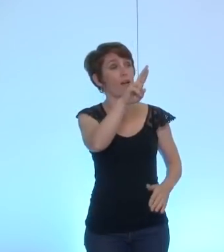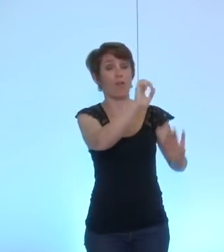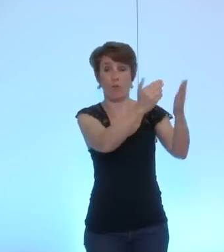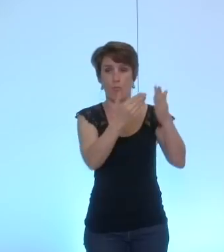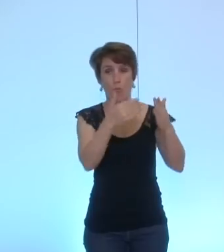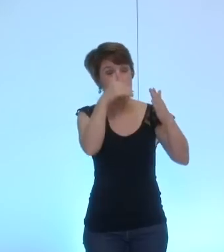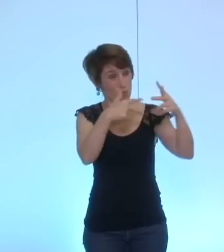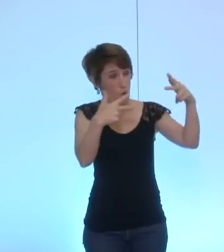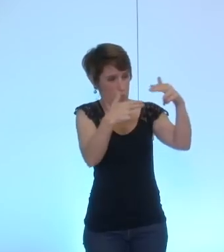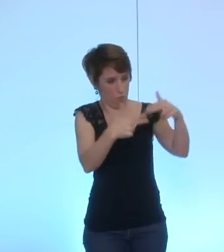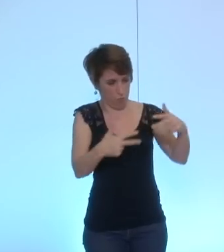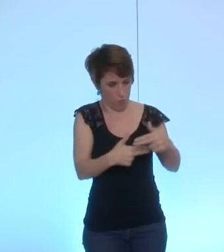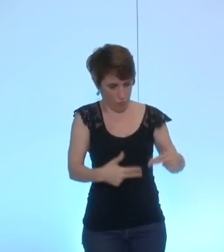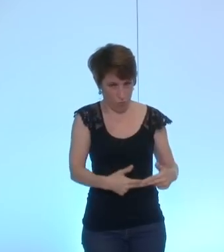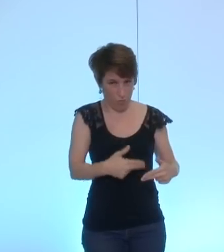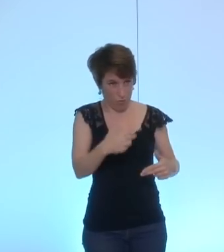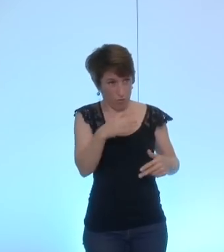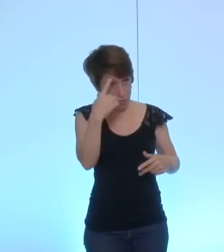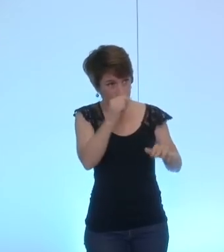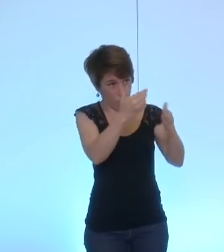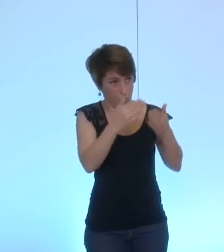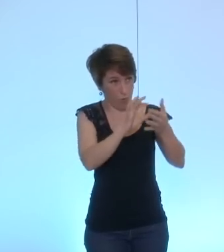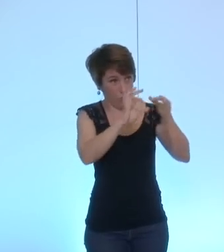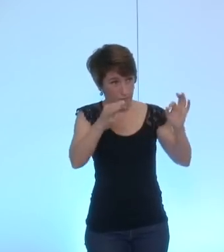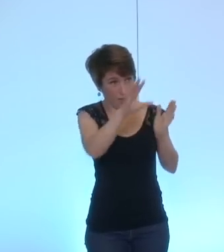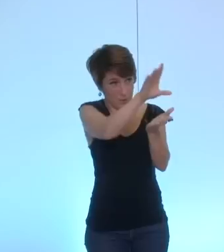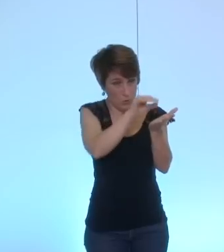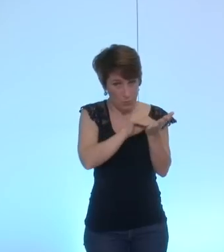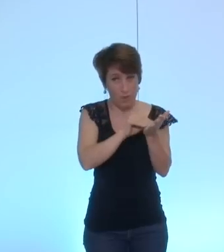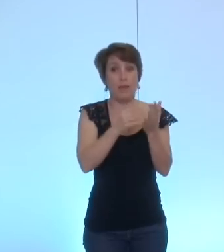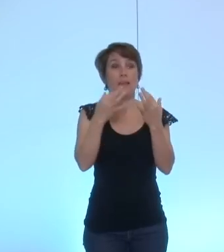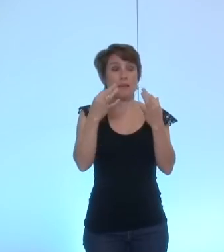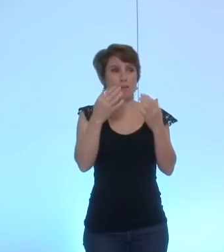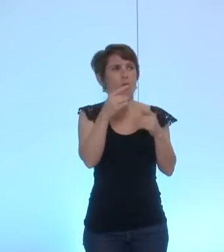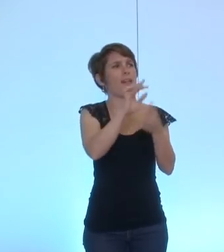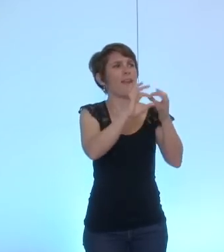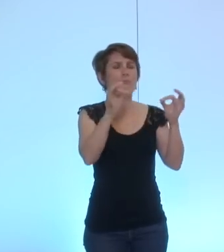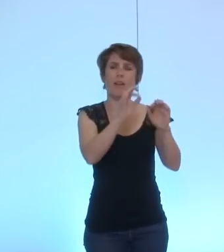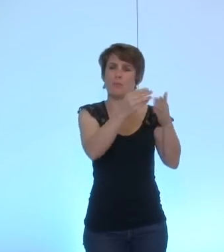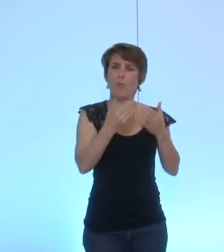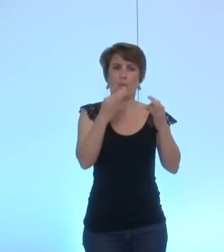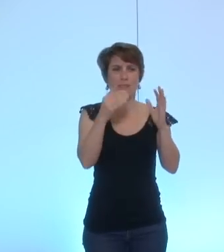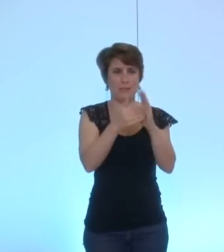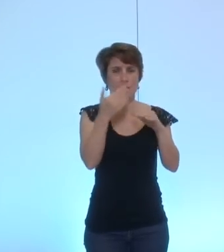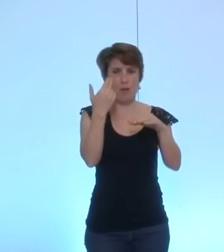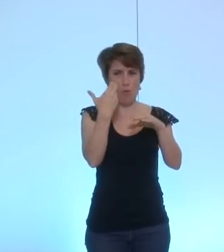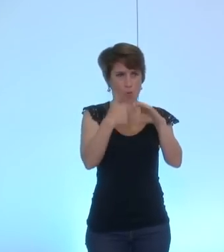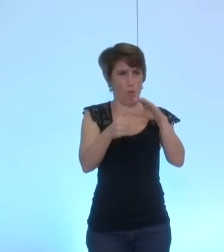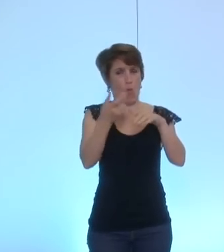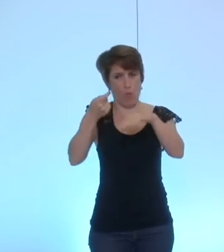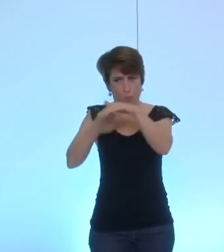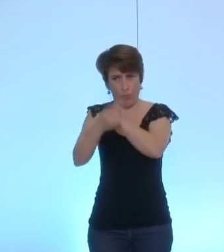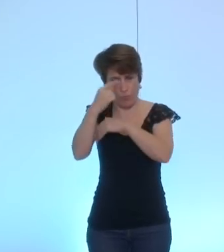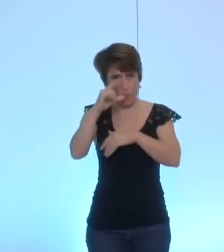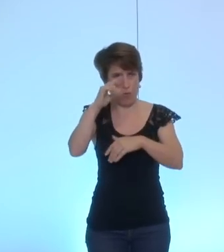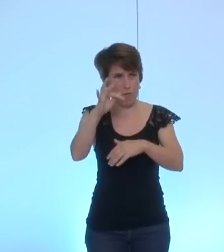donc reprendre sa formulation qui dit de verser une subvention de 10 000 euros au face écho hébergé par le ministère des affaires étrangères pour venir